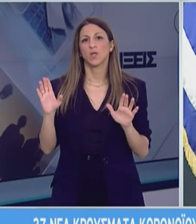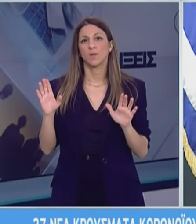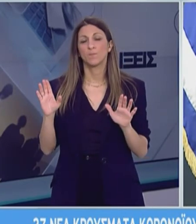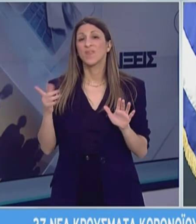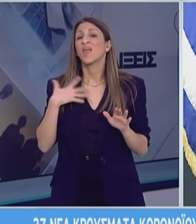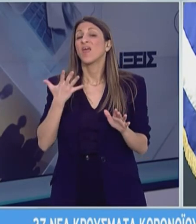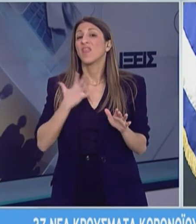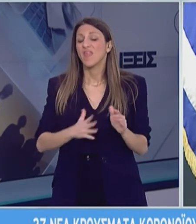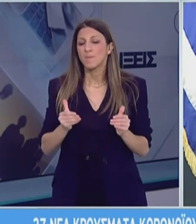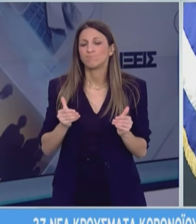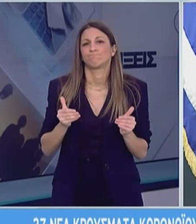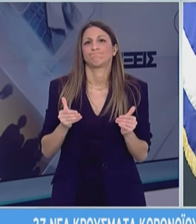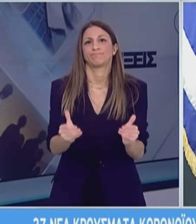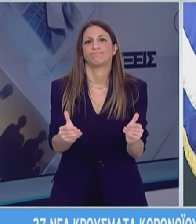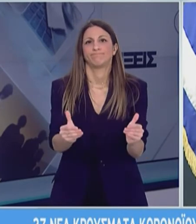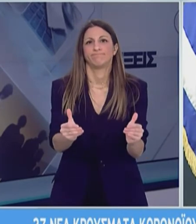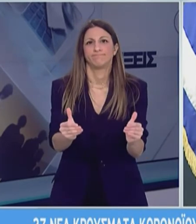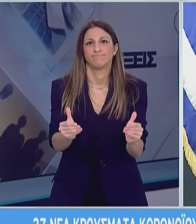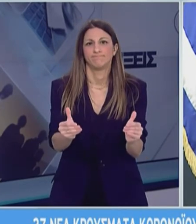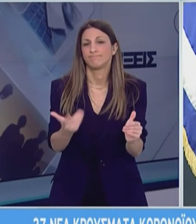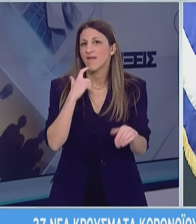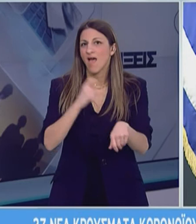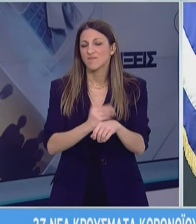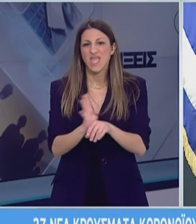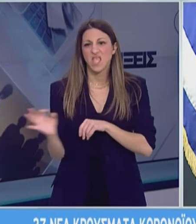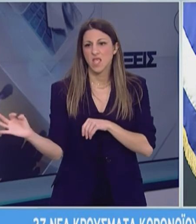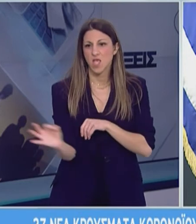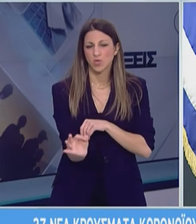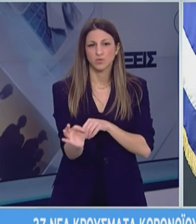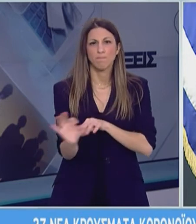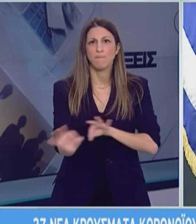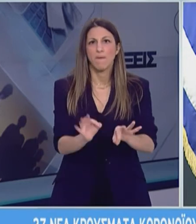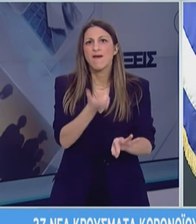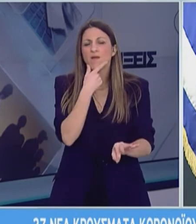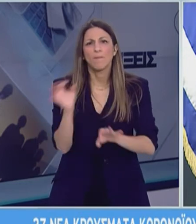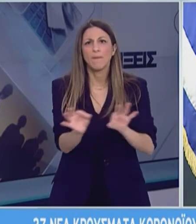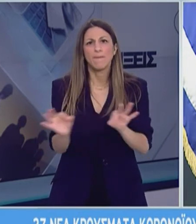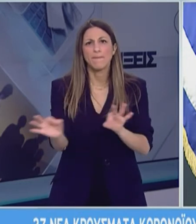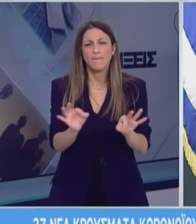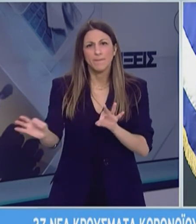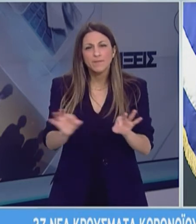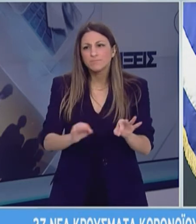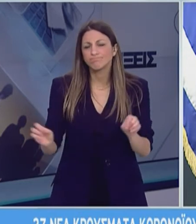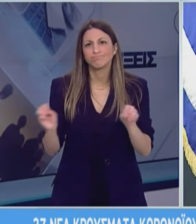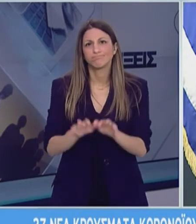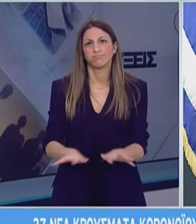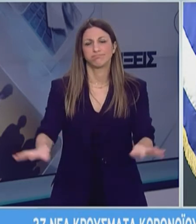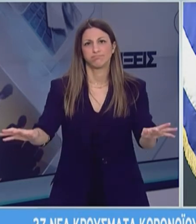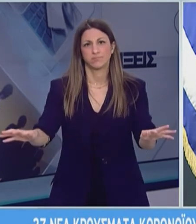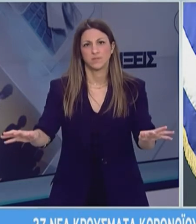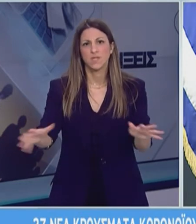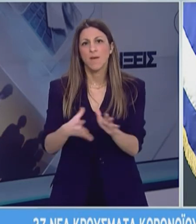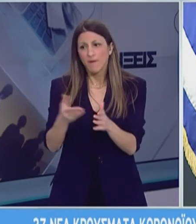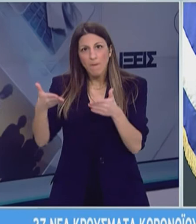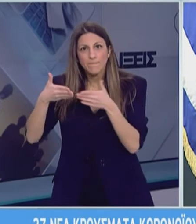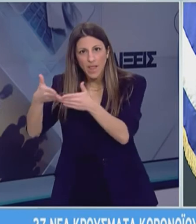όλοι μαζί στον ιό τώρα. Ο ιός αυτός μεταδίδεται ταχύτατα η διασπορά του είναι ευρεία παράδειγμα το